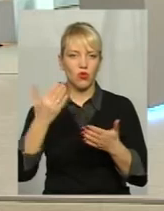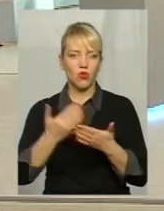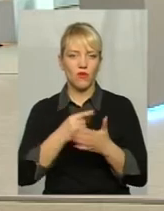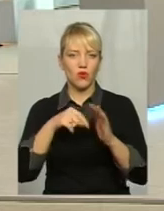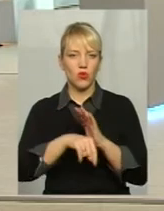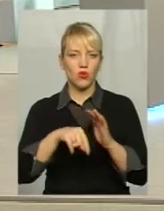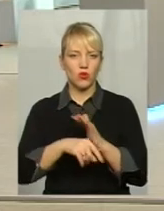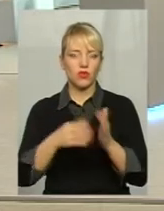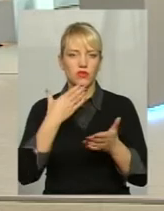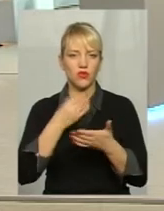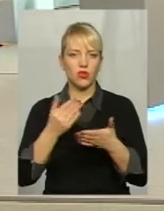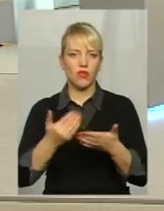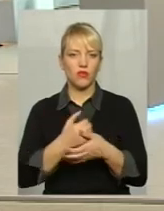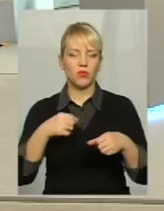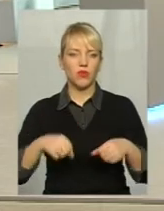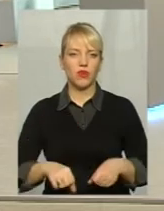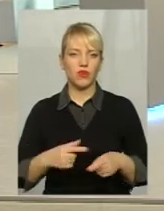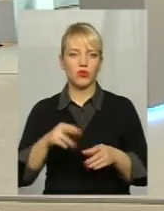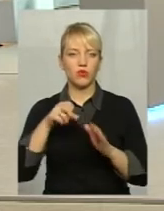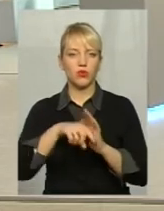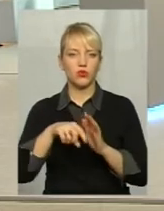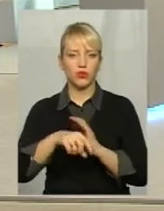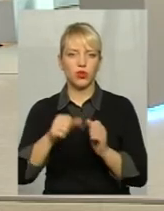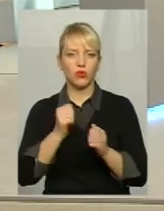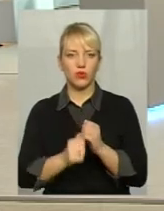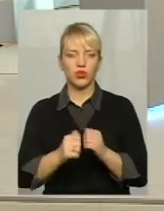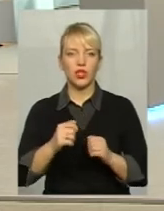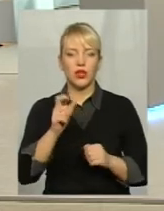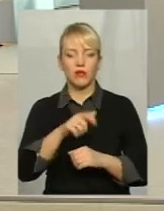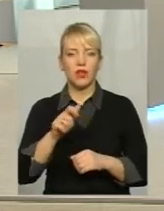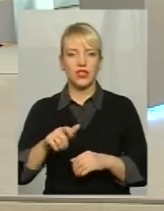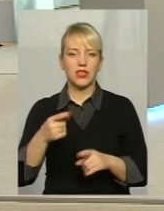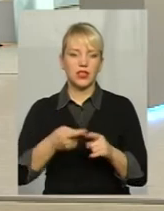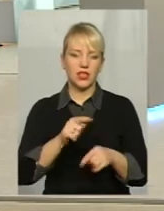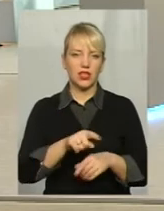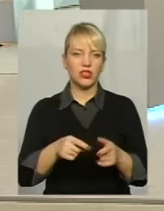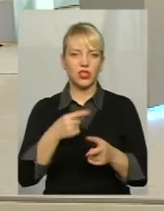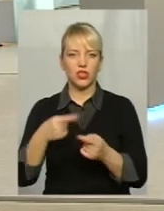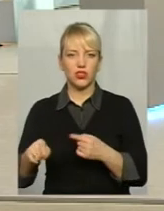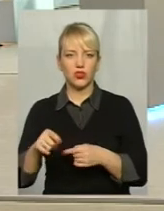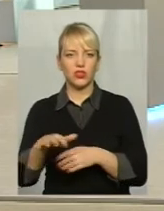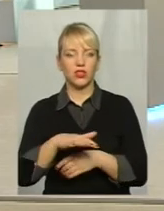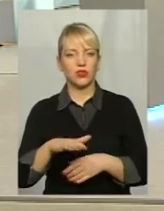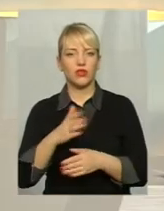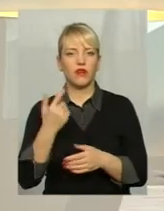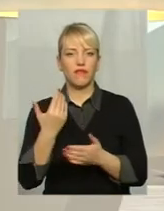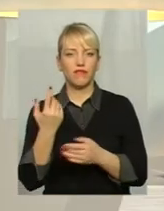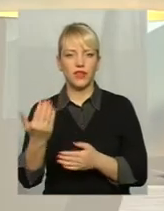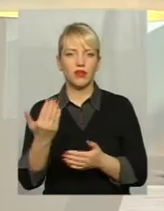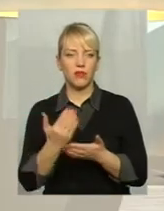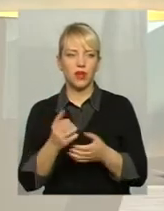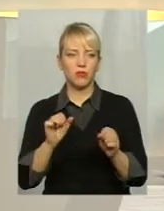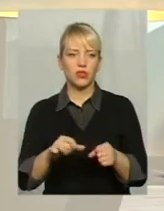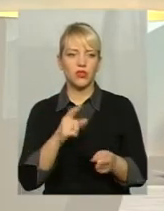повноважні Тобто, по суті, кожен мешканець тієї чи іншої території Він має можливість змінити